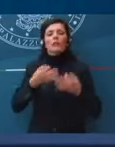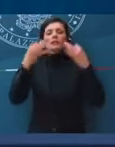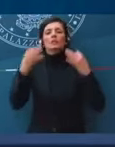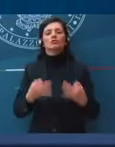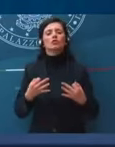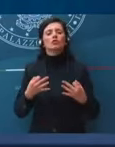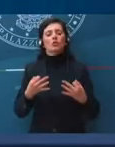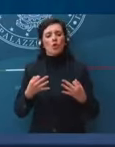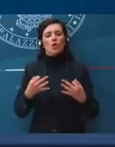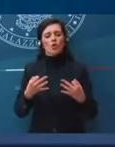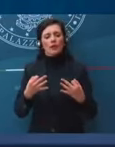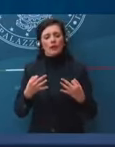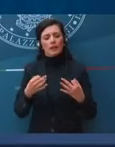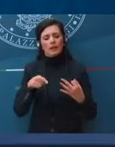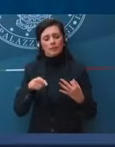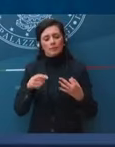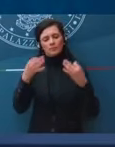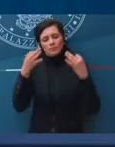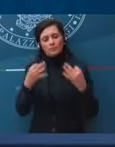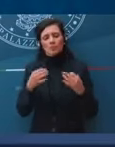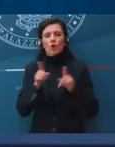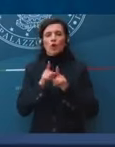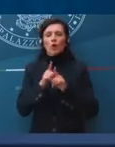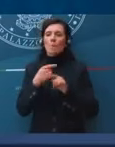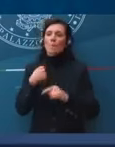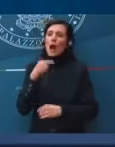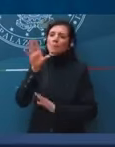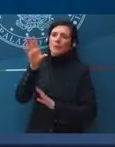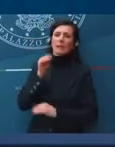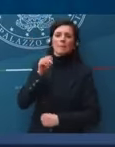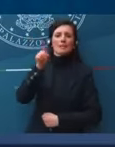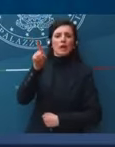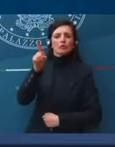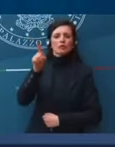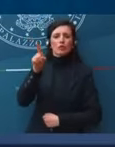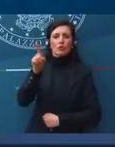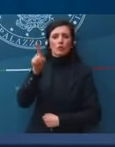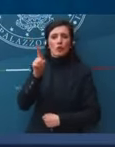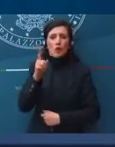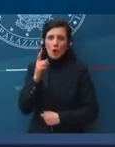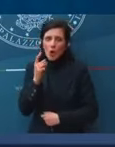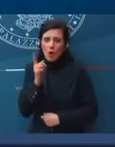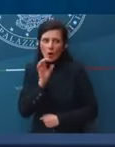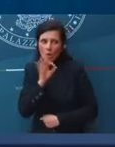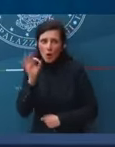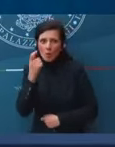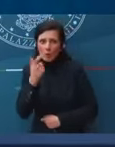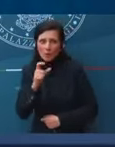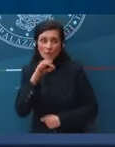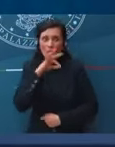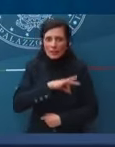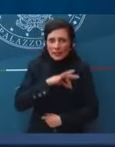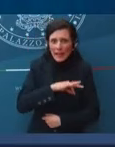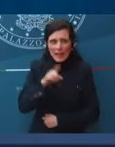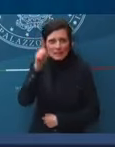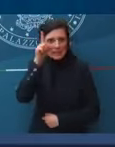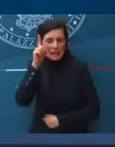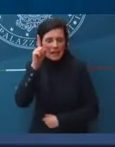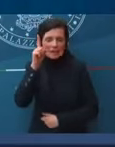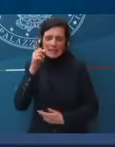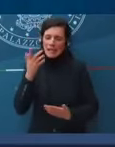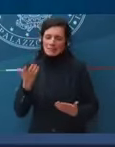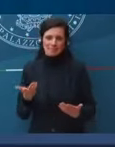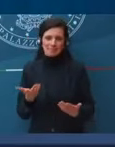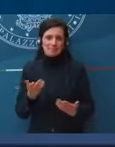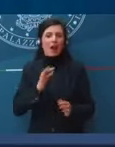presa per imitazione. Per gli interessi tedeschi, questo significherebbe